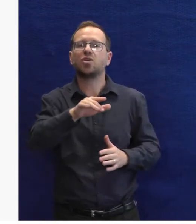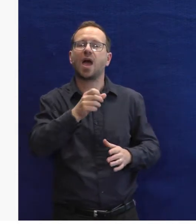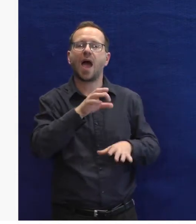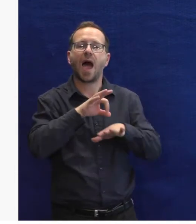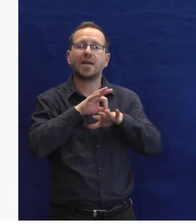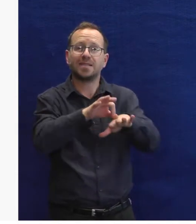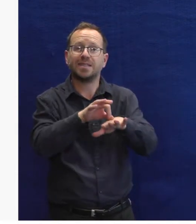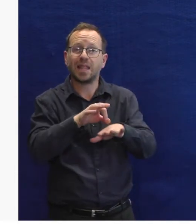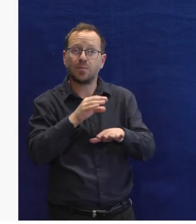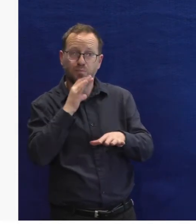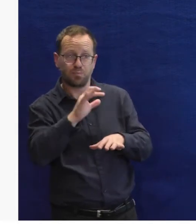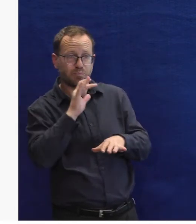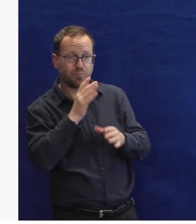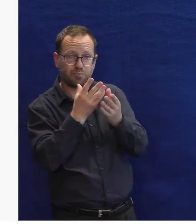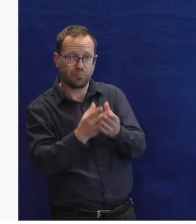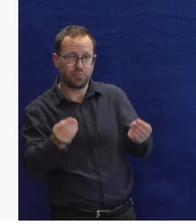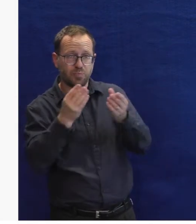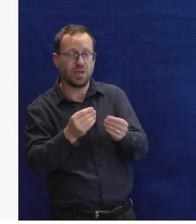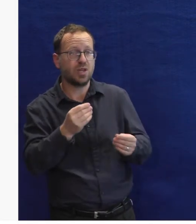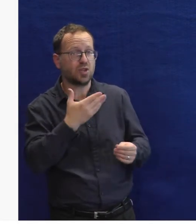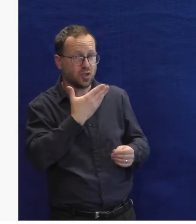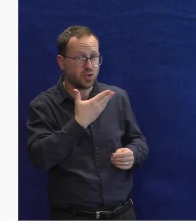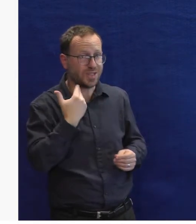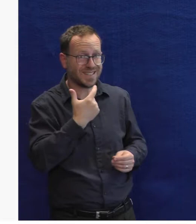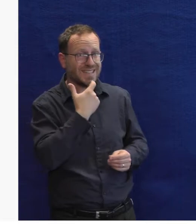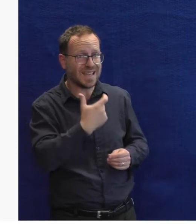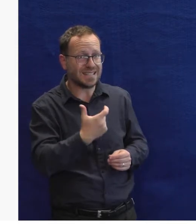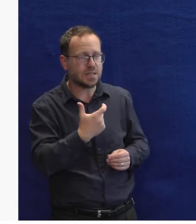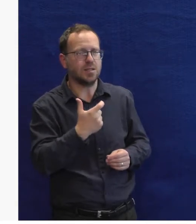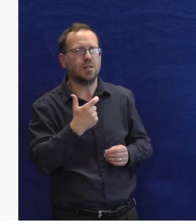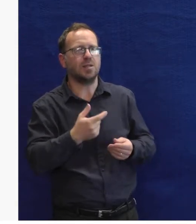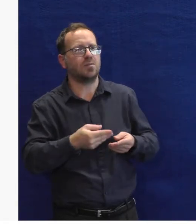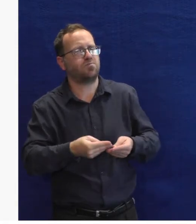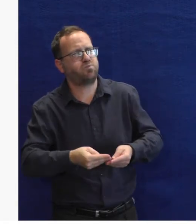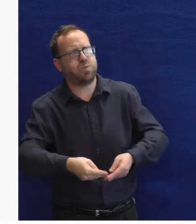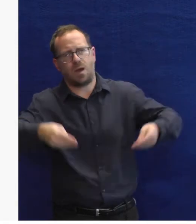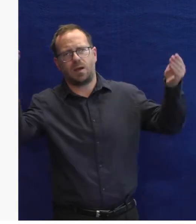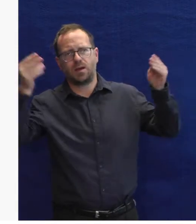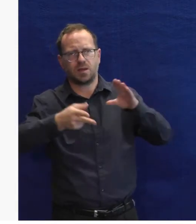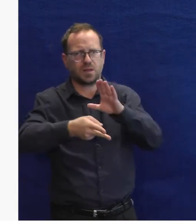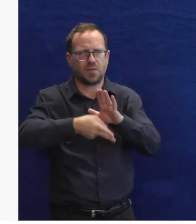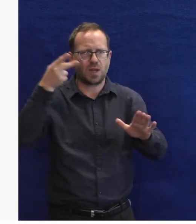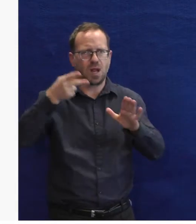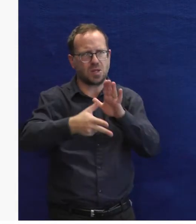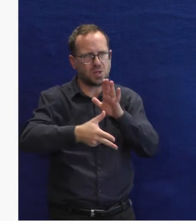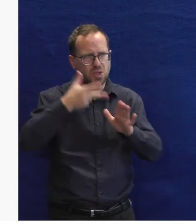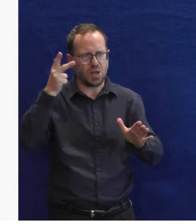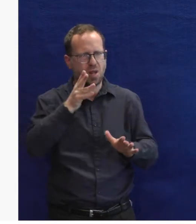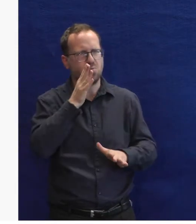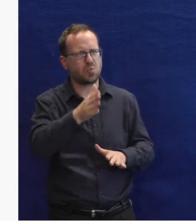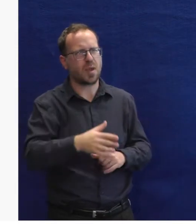lokalizace, takže až jednou ty asistenty budou mluvit česky, tak ta penetrace a ta míra užití